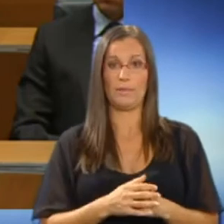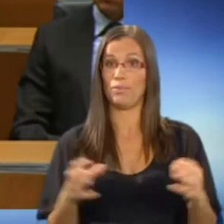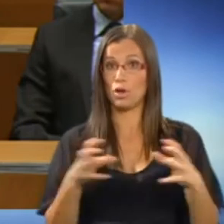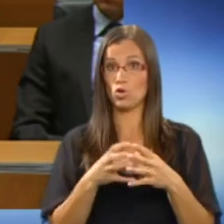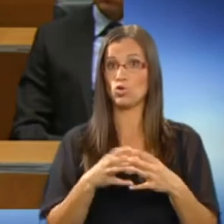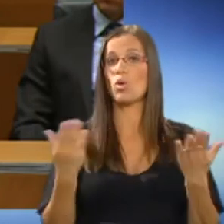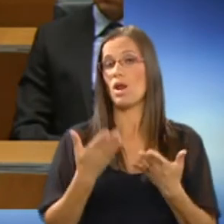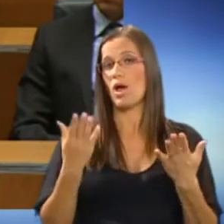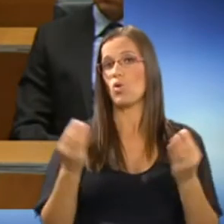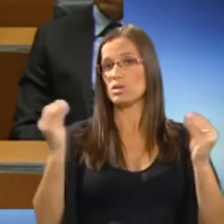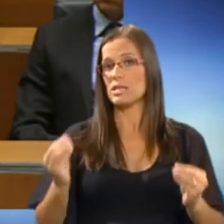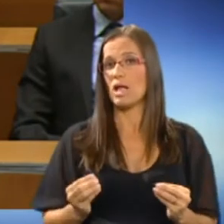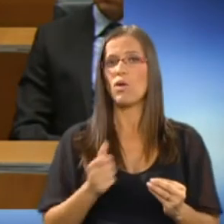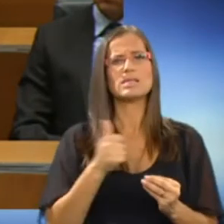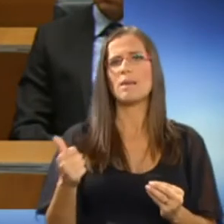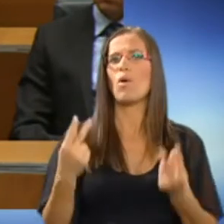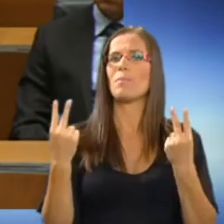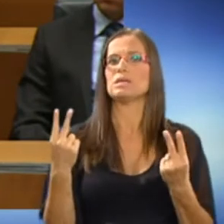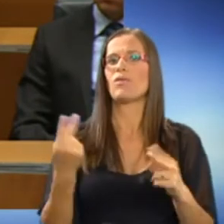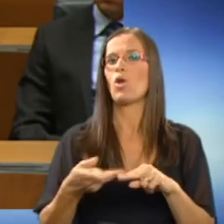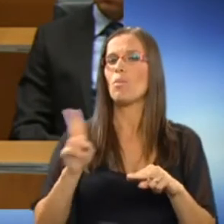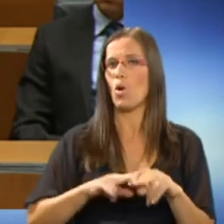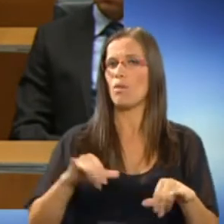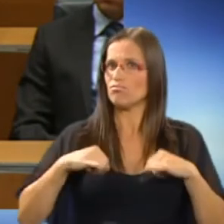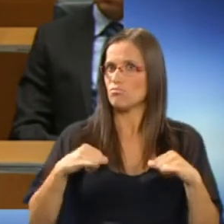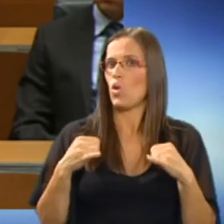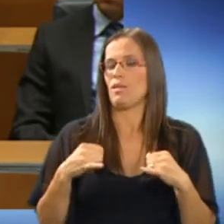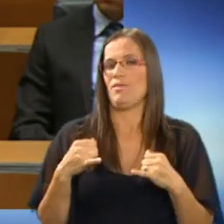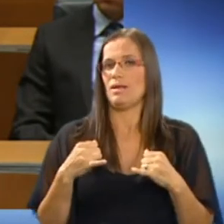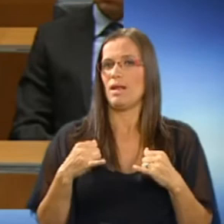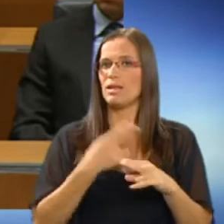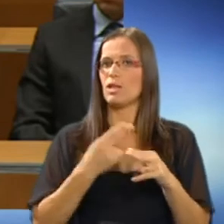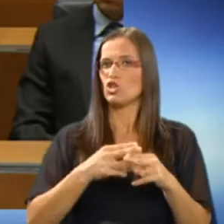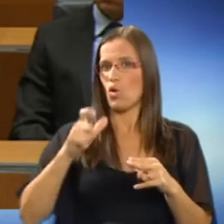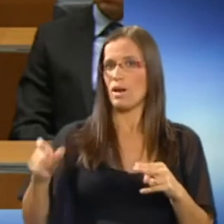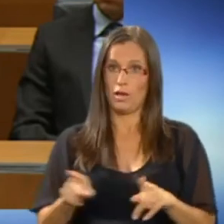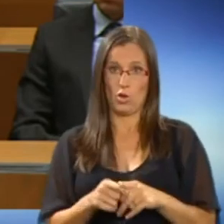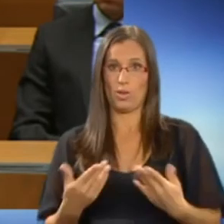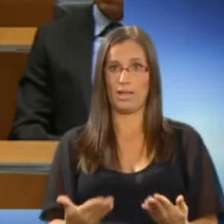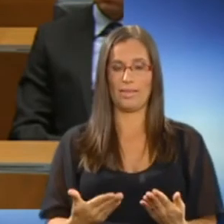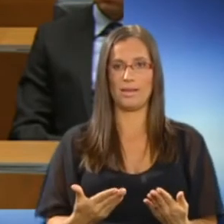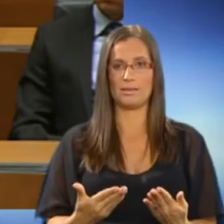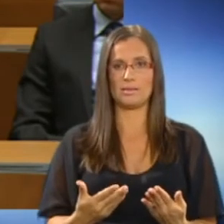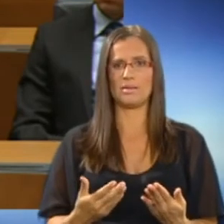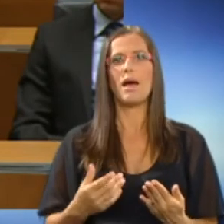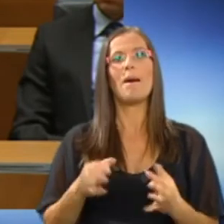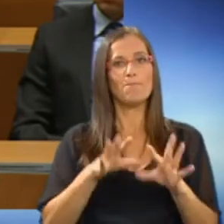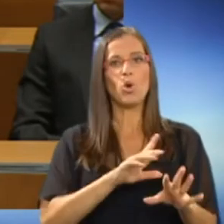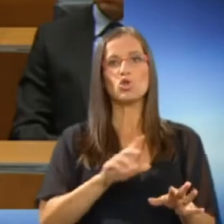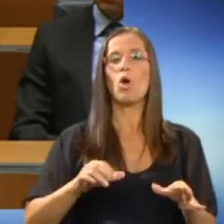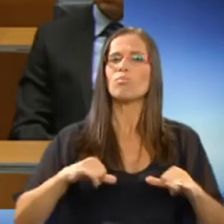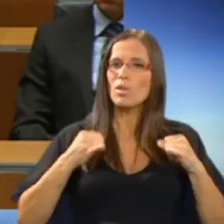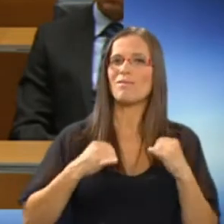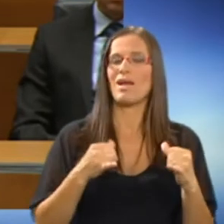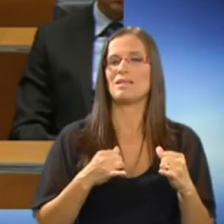Družbo lahko tvorijo samo bistveno bolj motivirani državljani, kot so danes. Ključ do motivacije pa